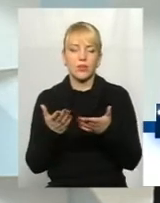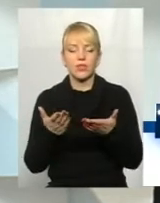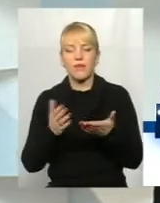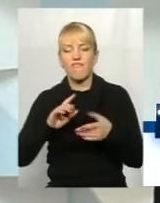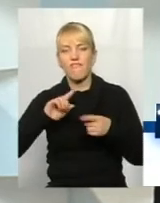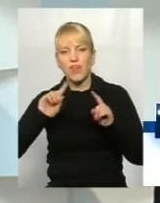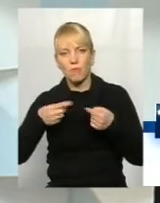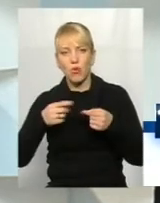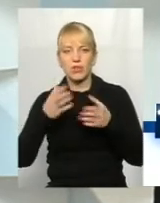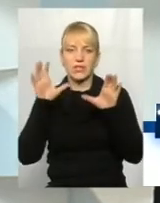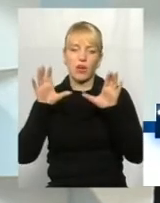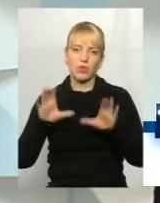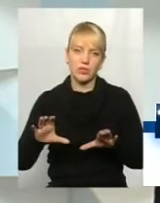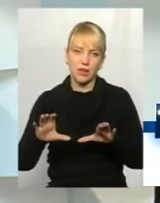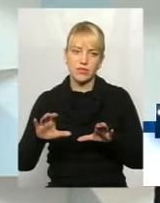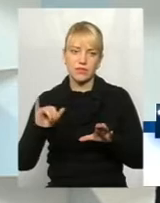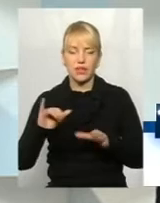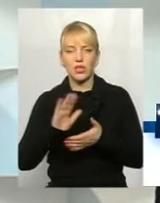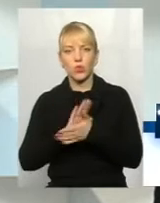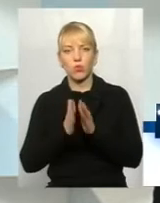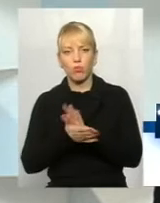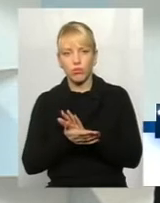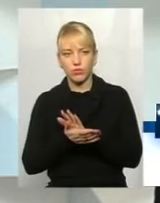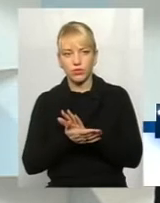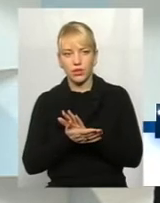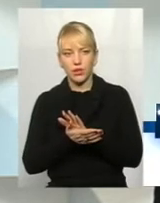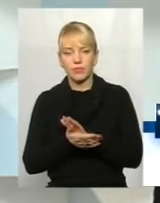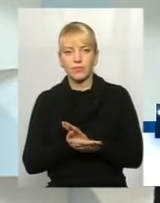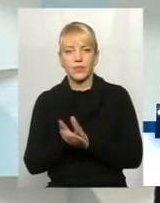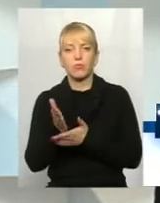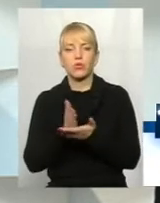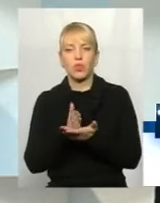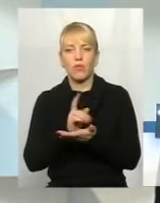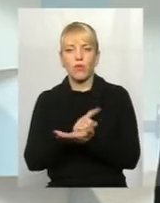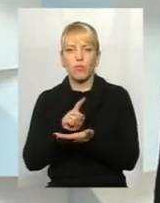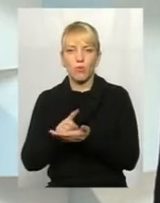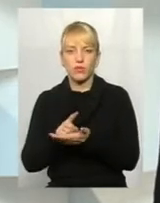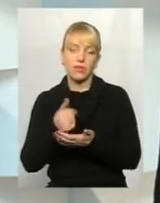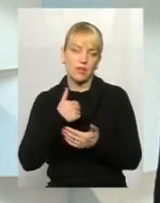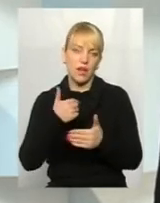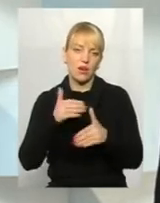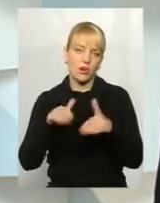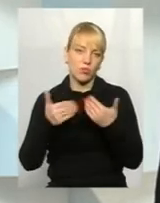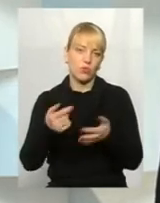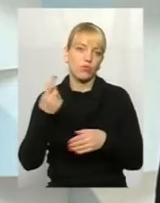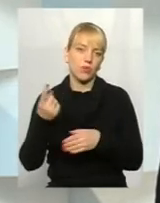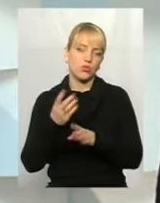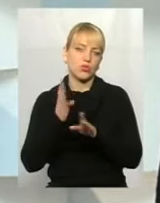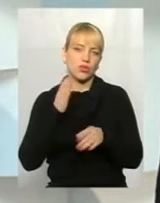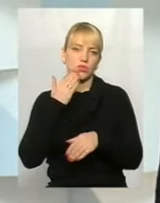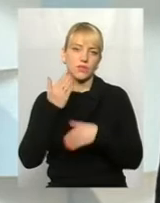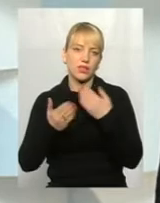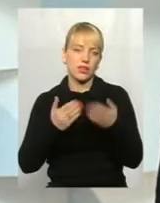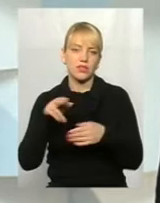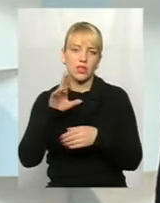як законодавства, так і умов посадових обов'язків, я рекомендую в першу чергу звертатися до